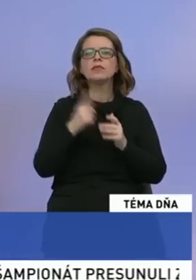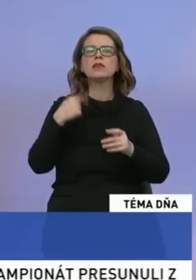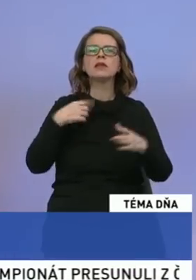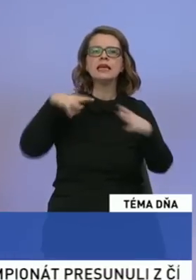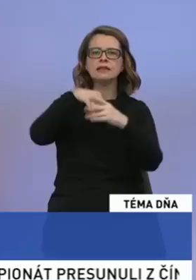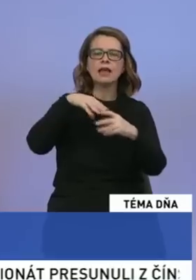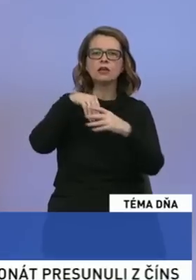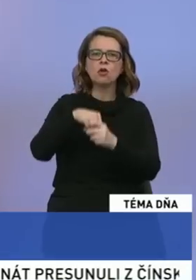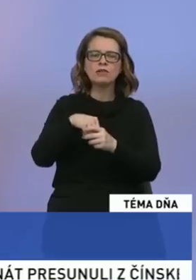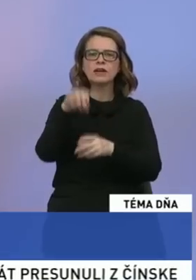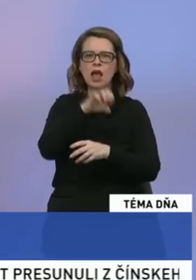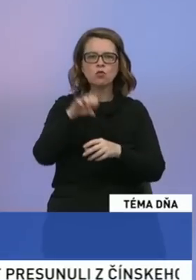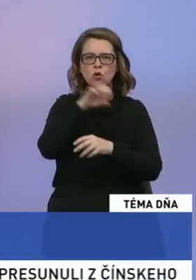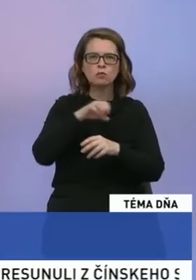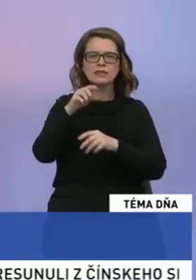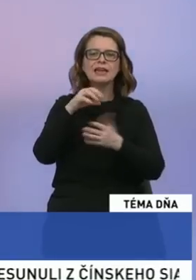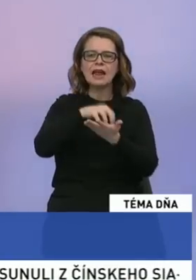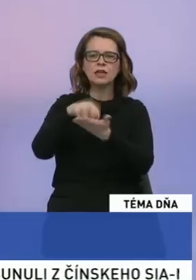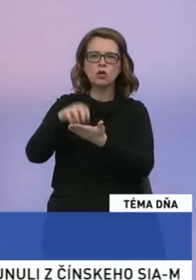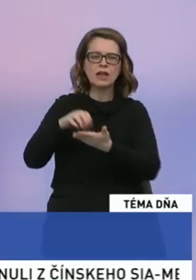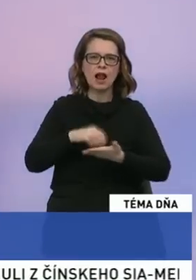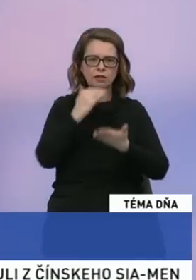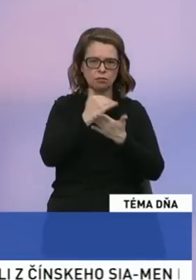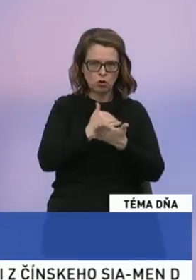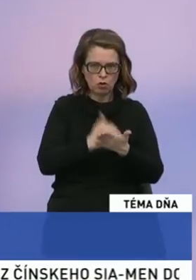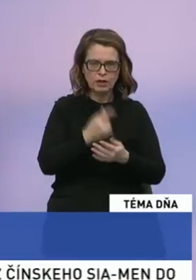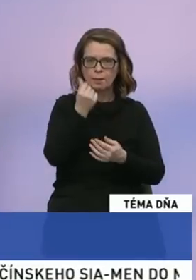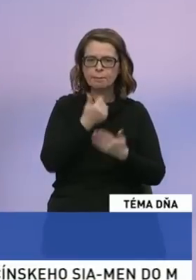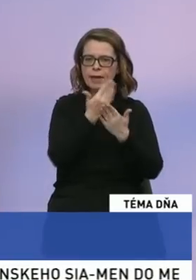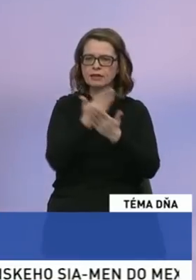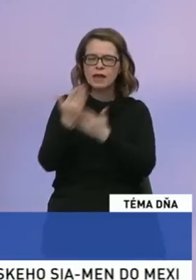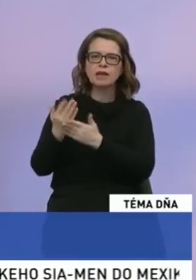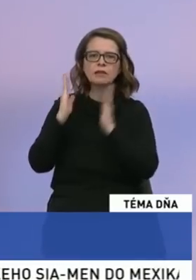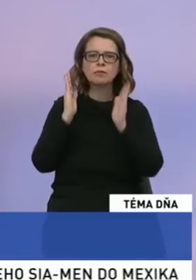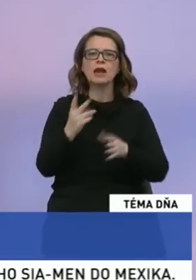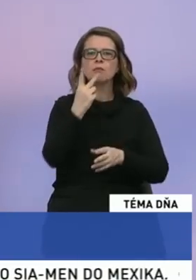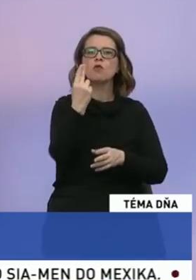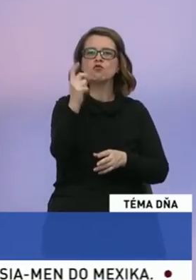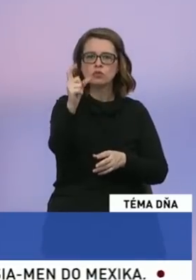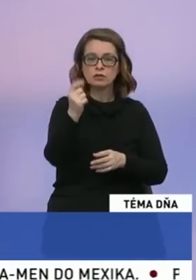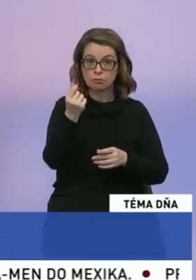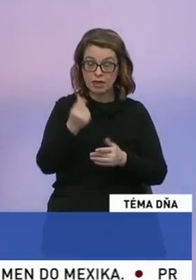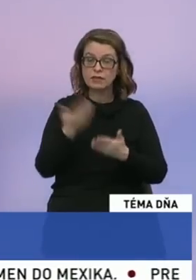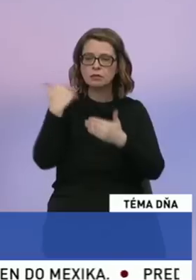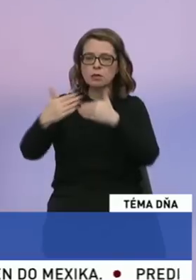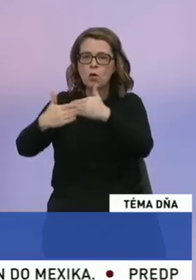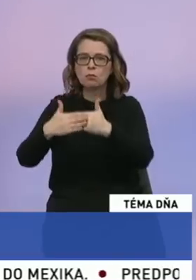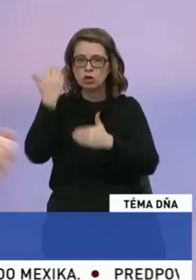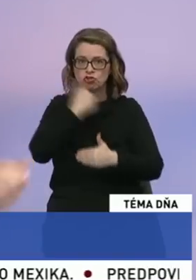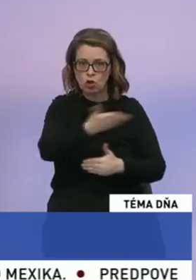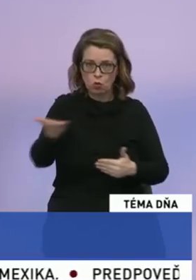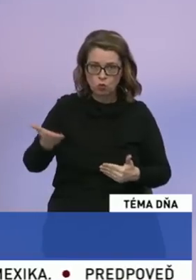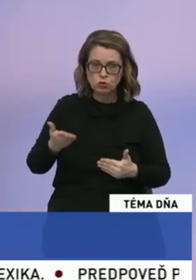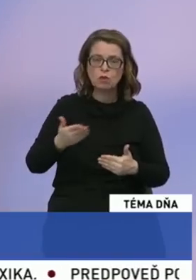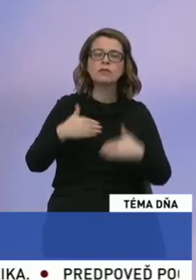regionálny operačný program. Ak by išli priamo na jednotlivé vyššie územné celky, boli by tieto peniaze bližšie k ľuďom, bližšie k regionom,